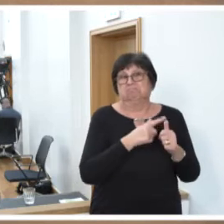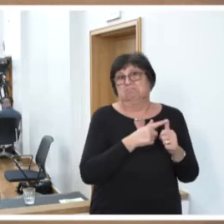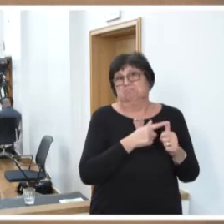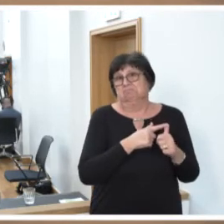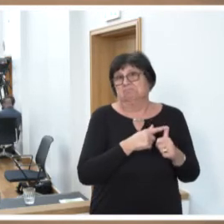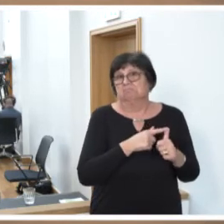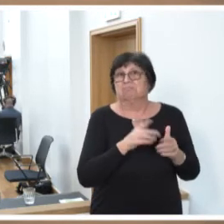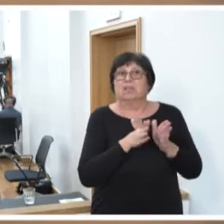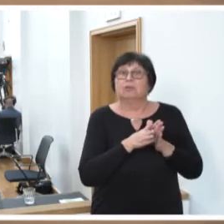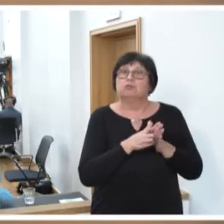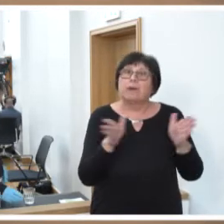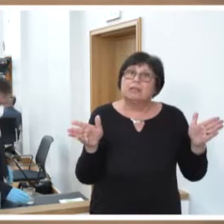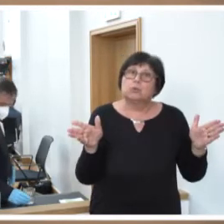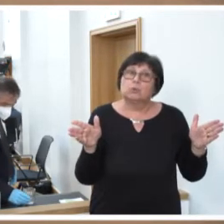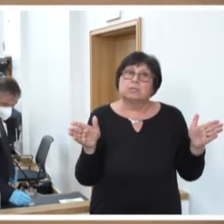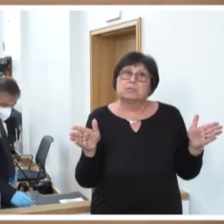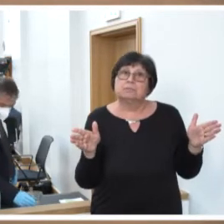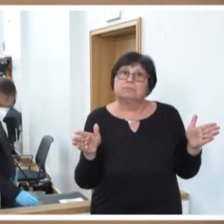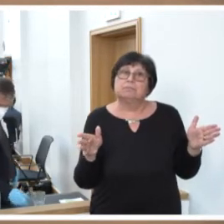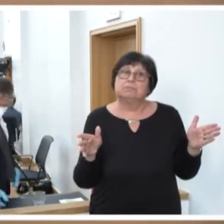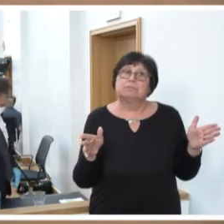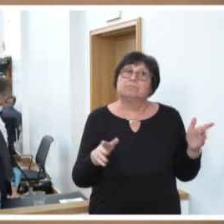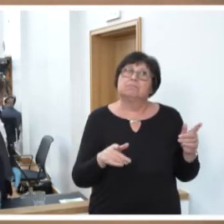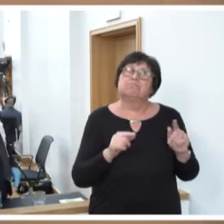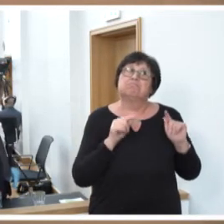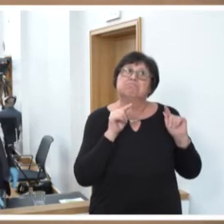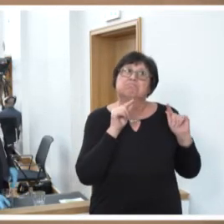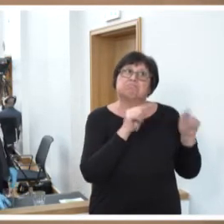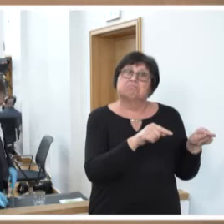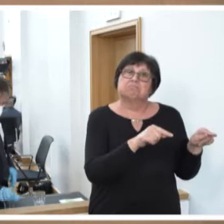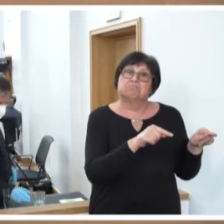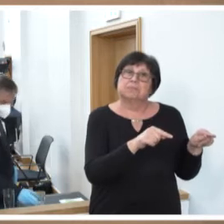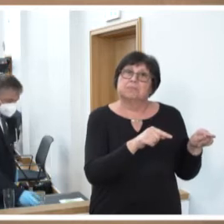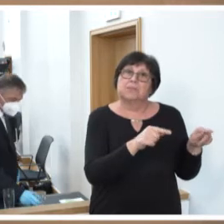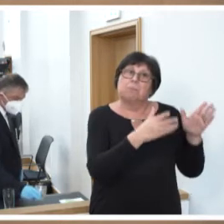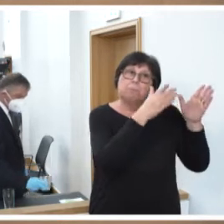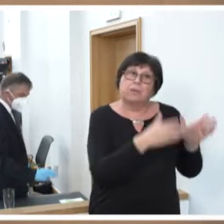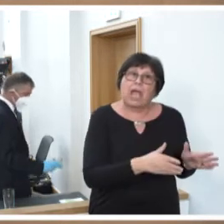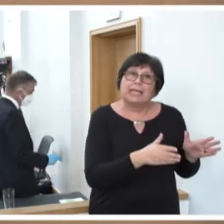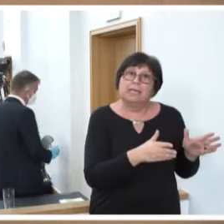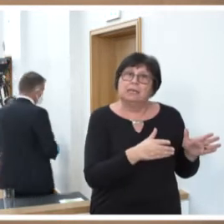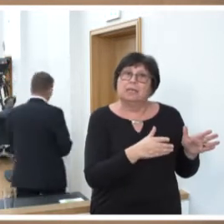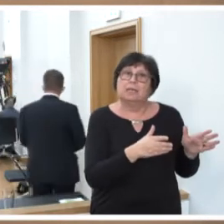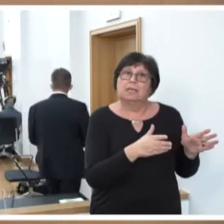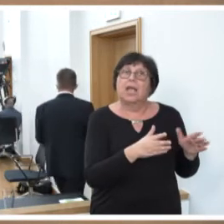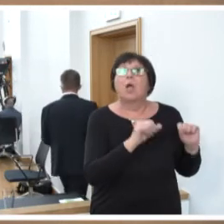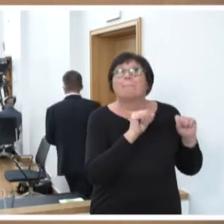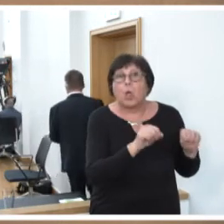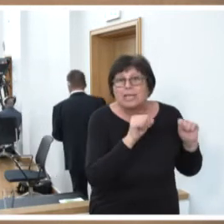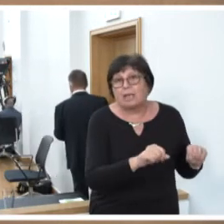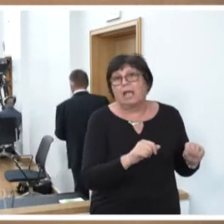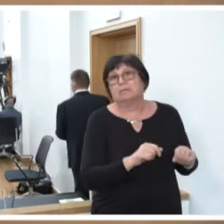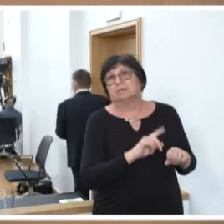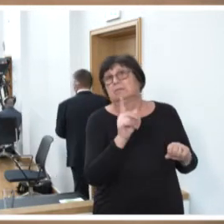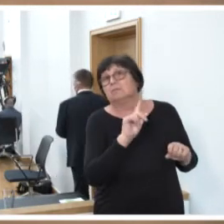die Spaltung im Bereich der Möglichkeiten, wer